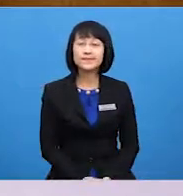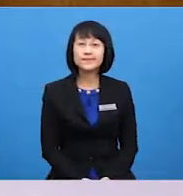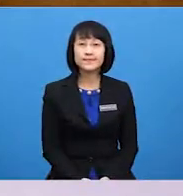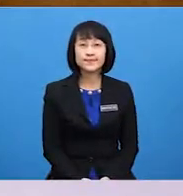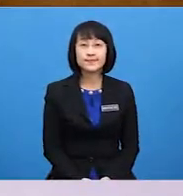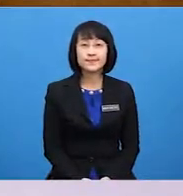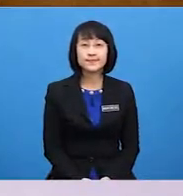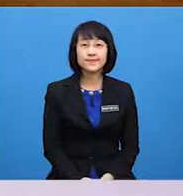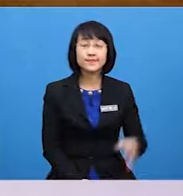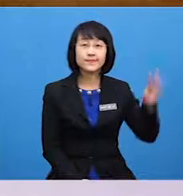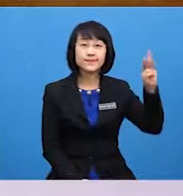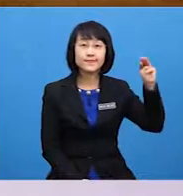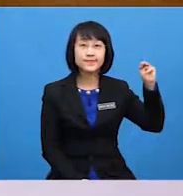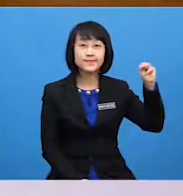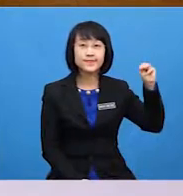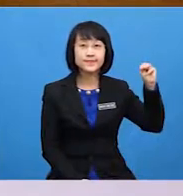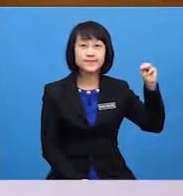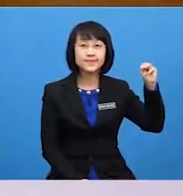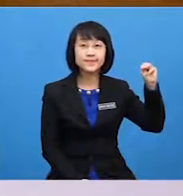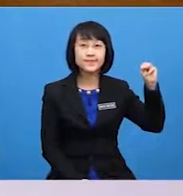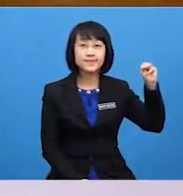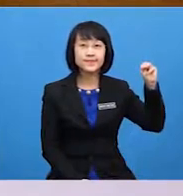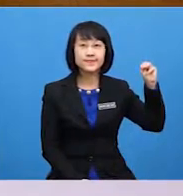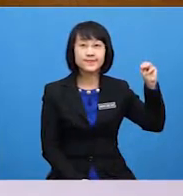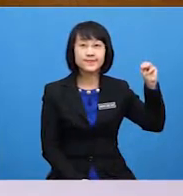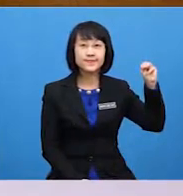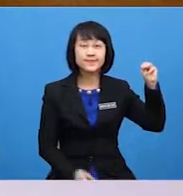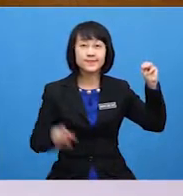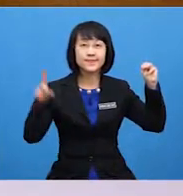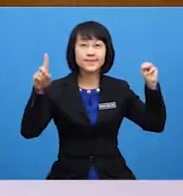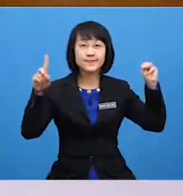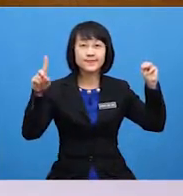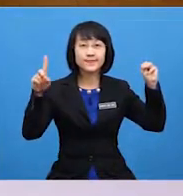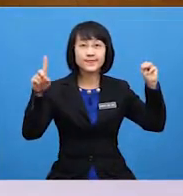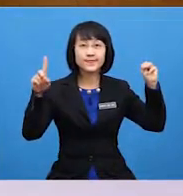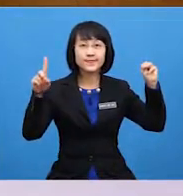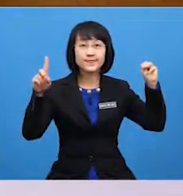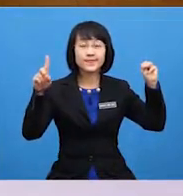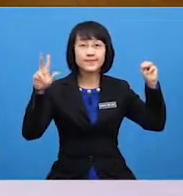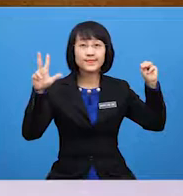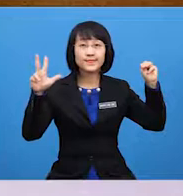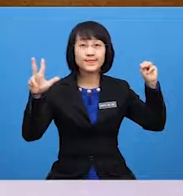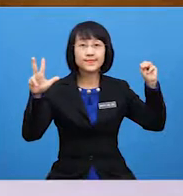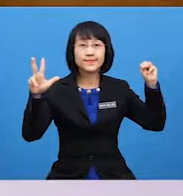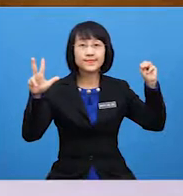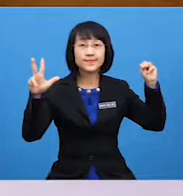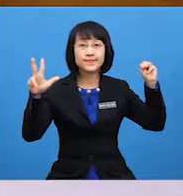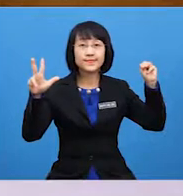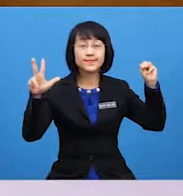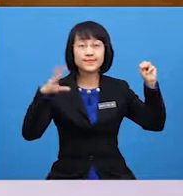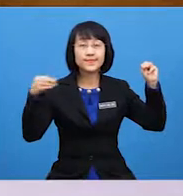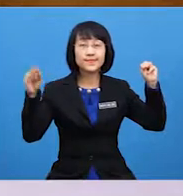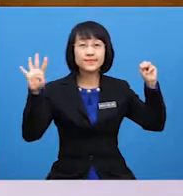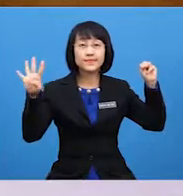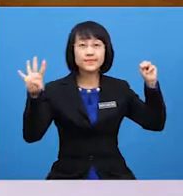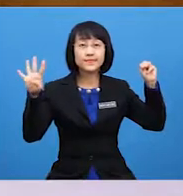Letter M is 1, 3, and